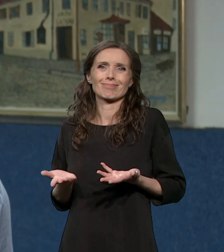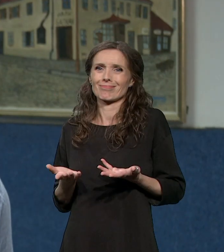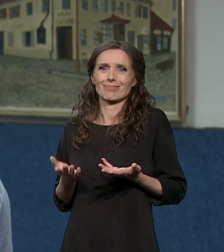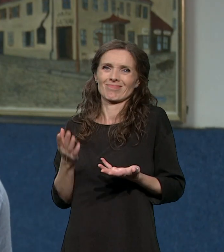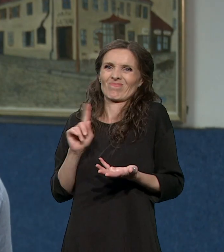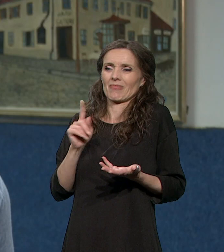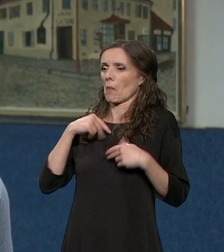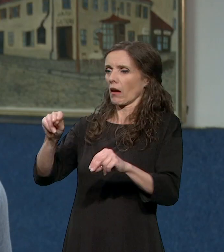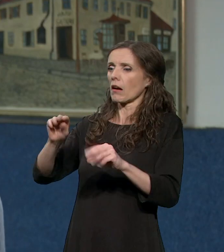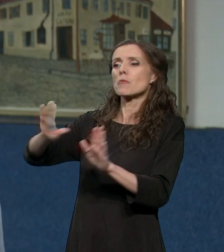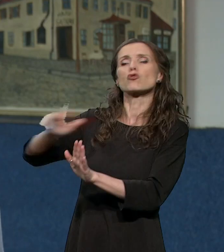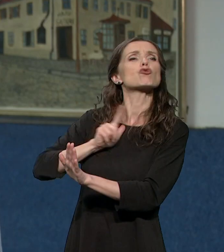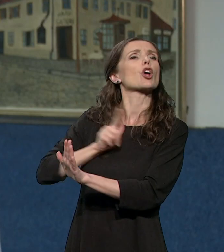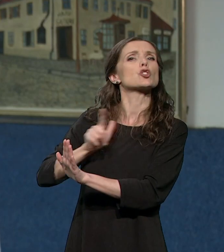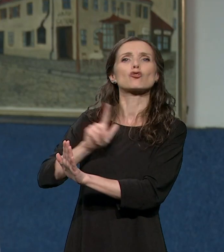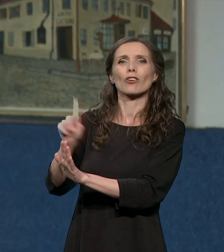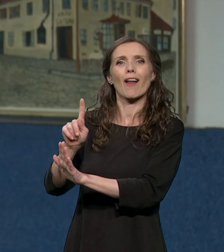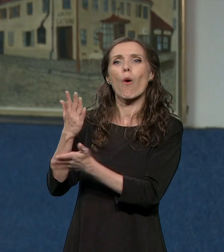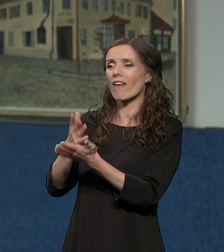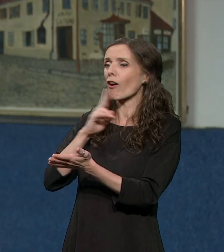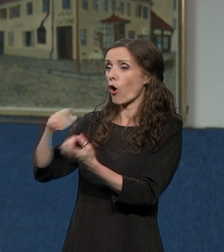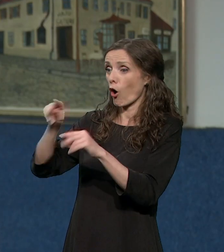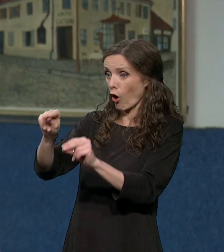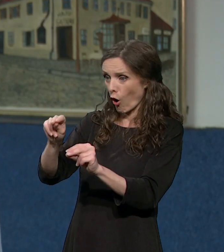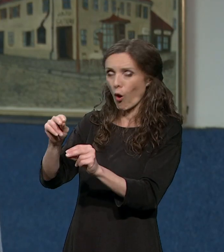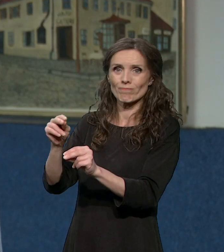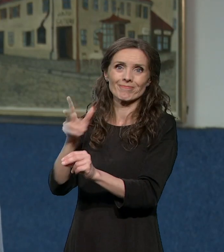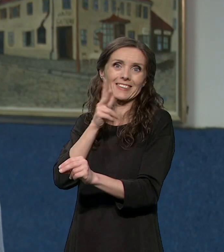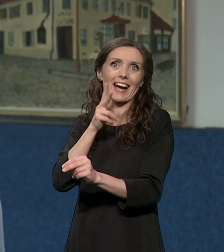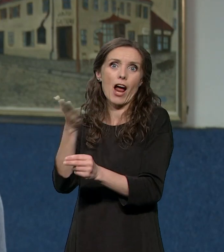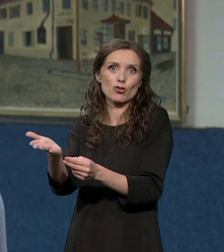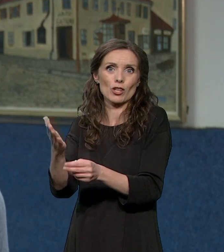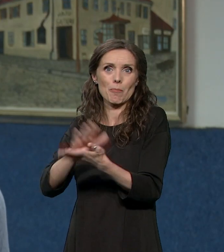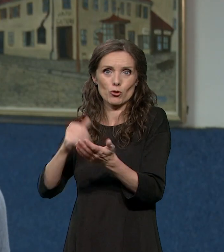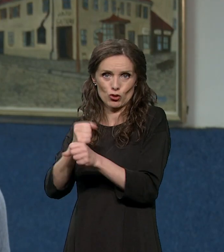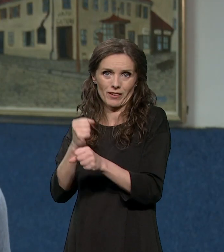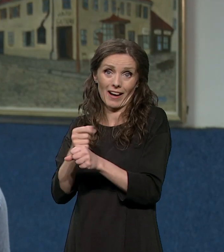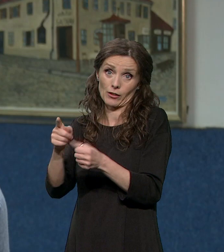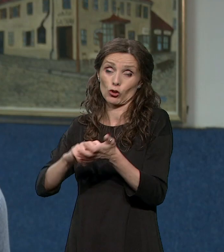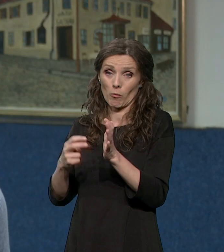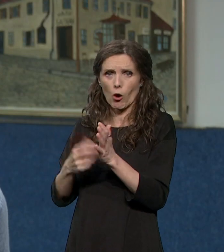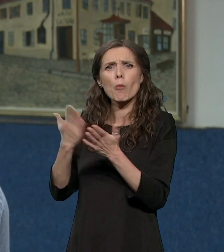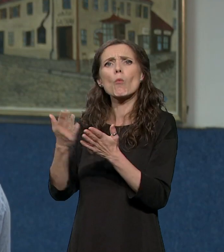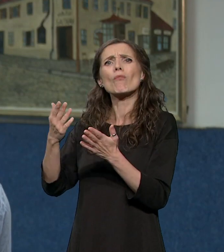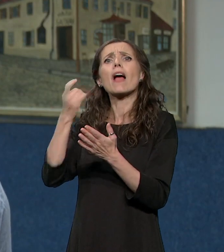neracionalno, svi hoće da počnu da rade, tako da je tu malo problem. Ljudi se jave, mi objavljujemo i preko nacionalne službe, i preko lako do